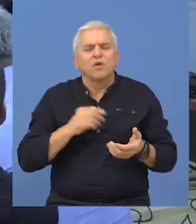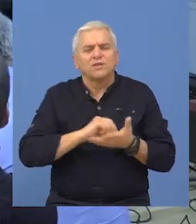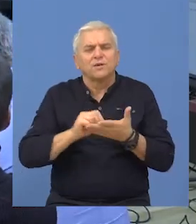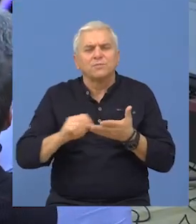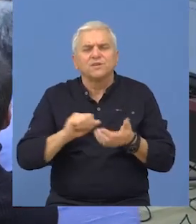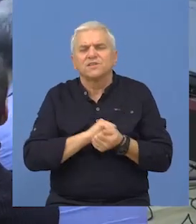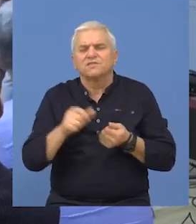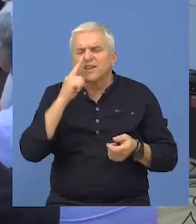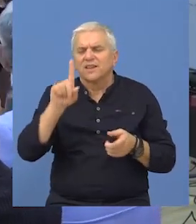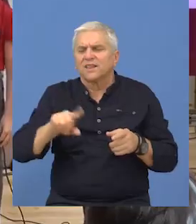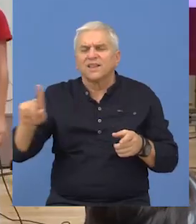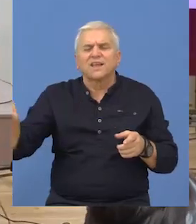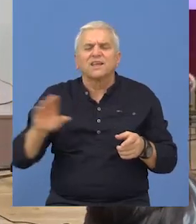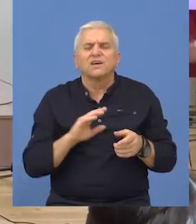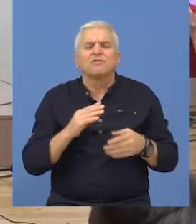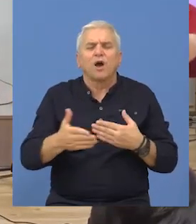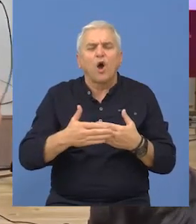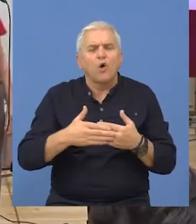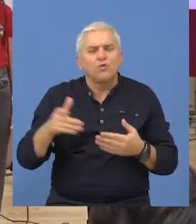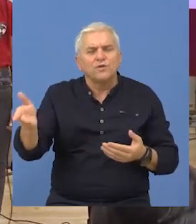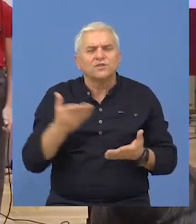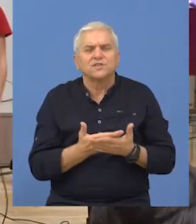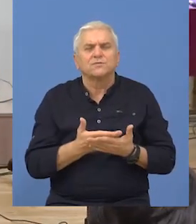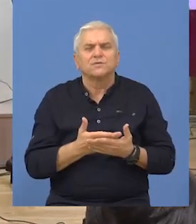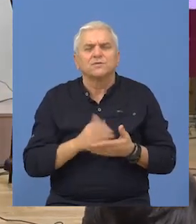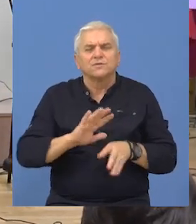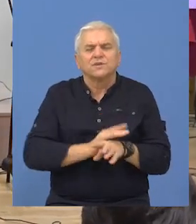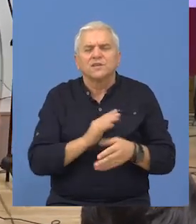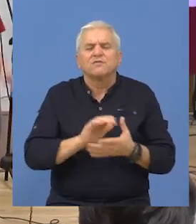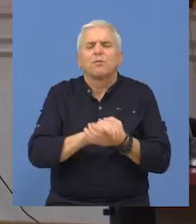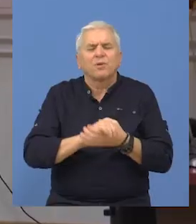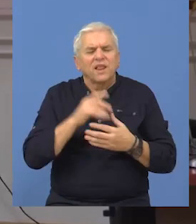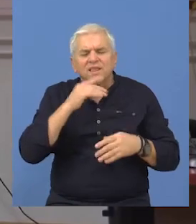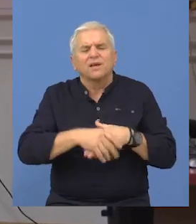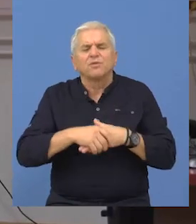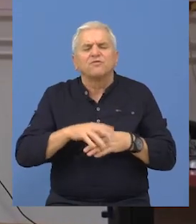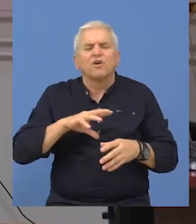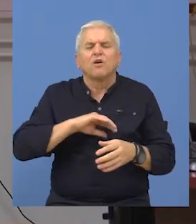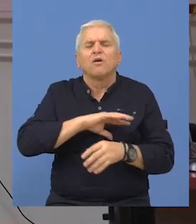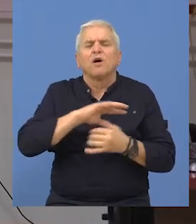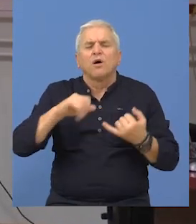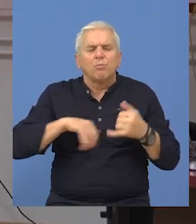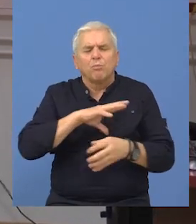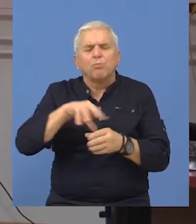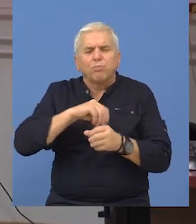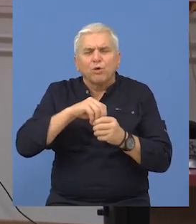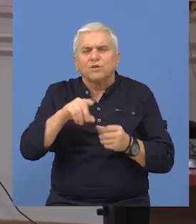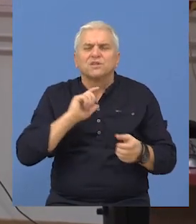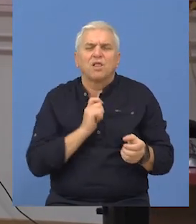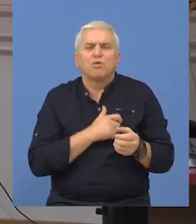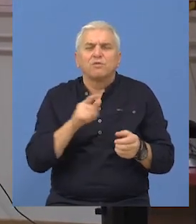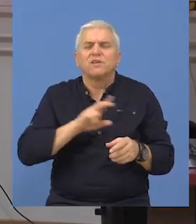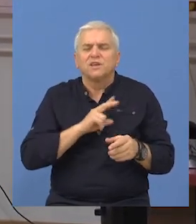pišu o nekim svojim intimim odnosima, kao što su prijateljstvo, porodica i ljubav, ali pored